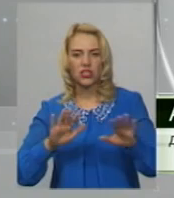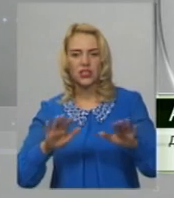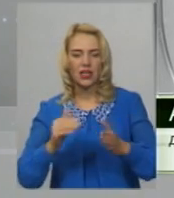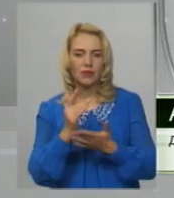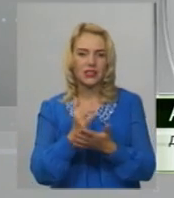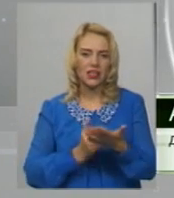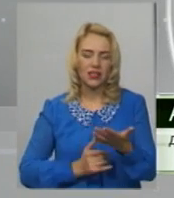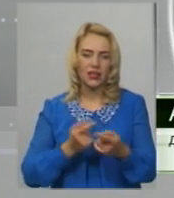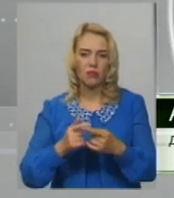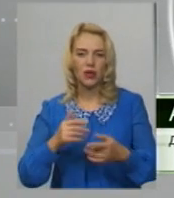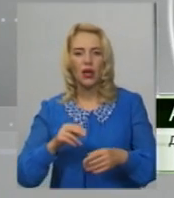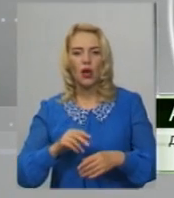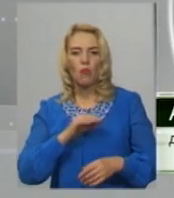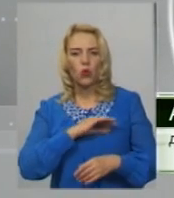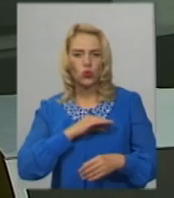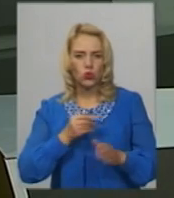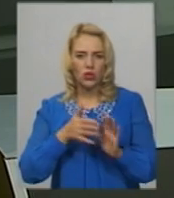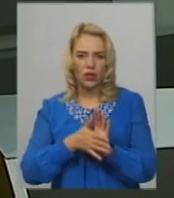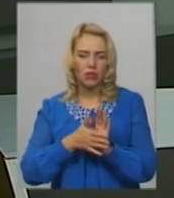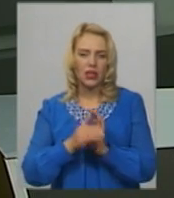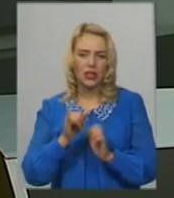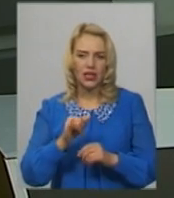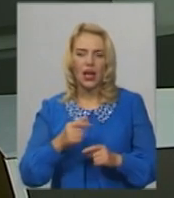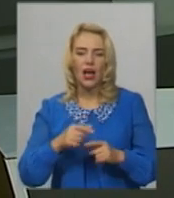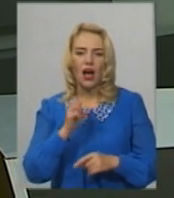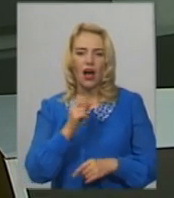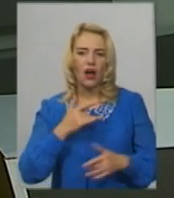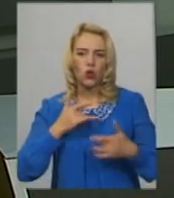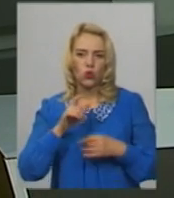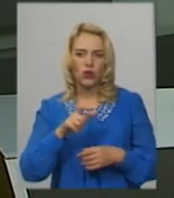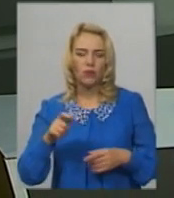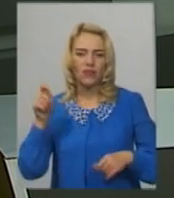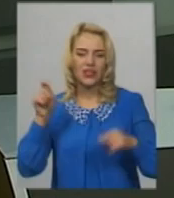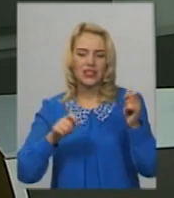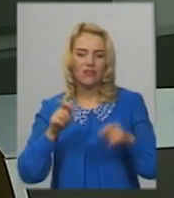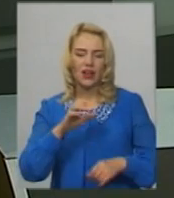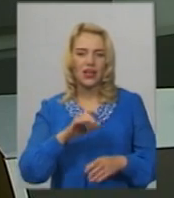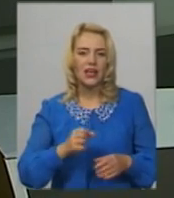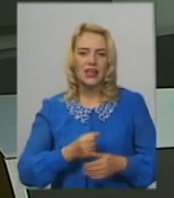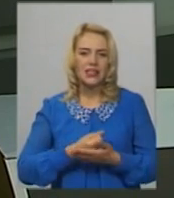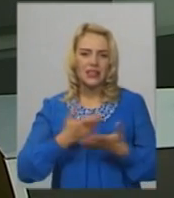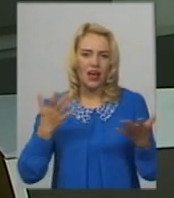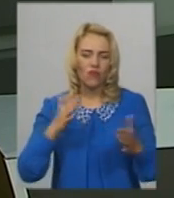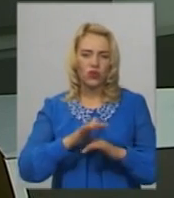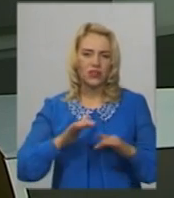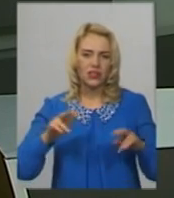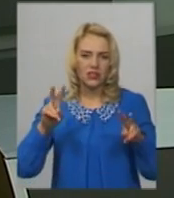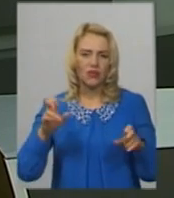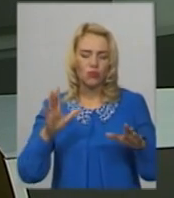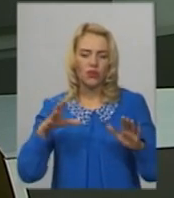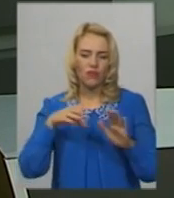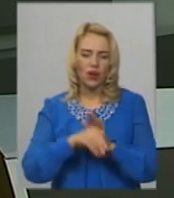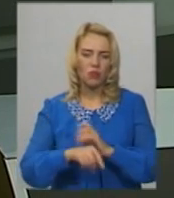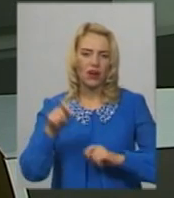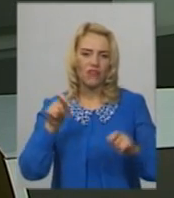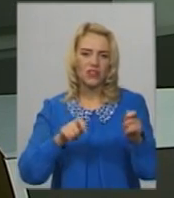продюсерами та акторами. Фестиваль «Сяєво дитинство» цього року відбудеться в рамках фестивалю «Республіка». Про